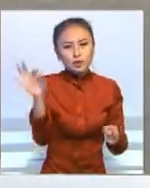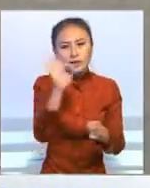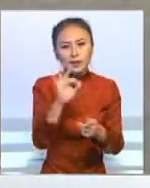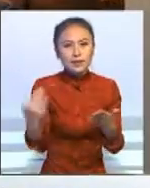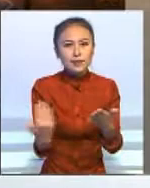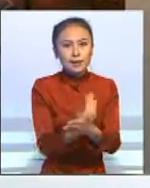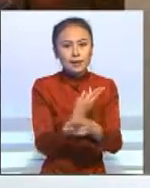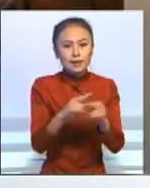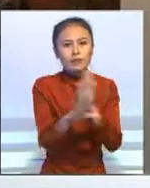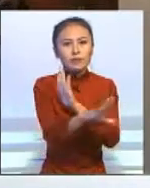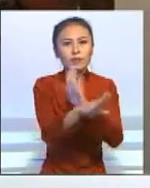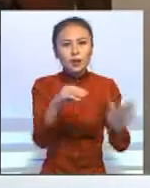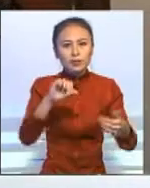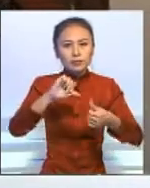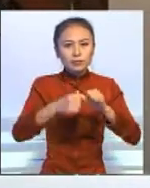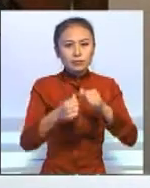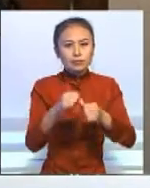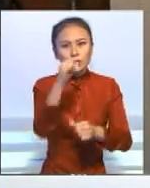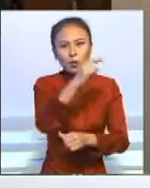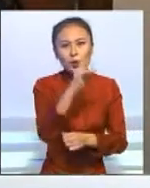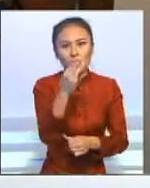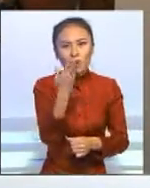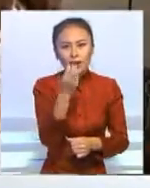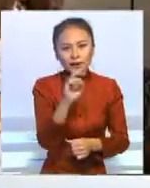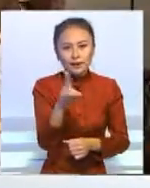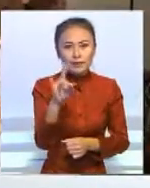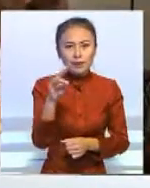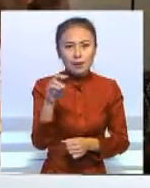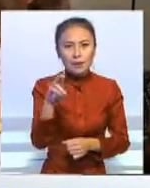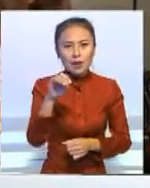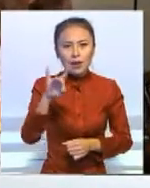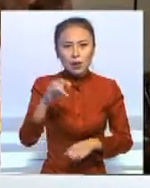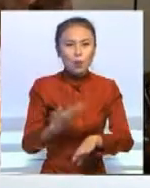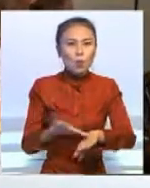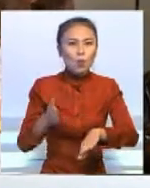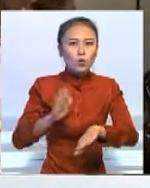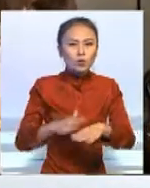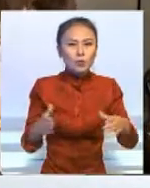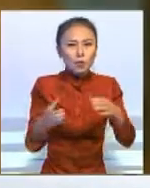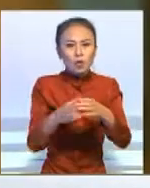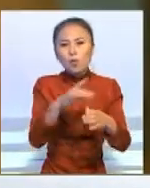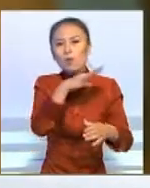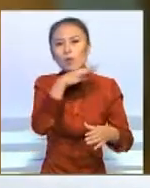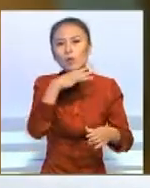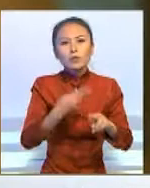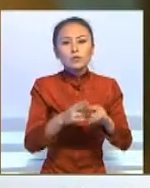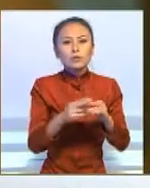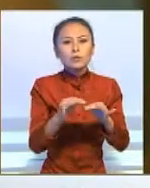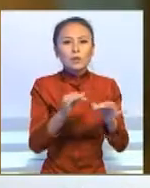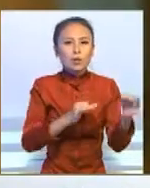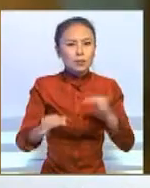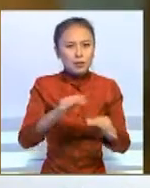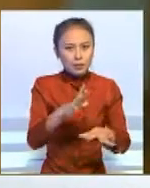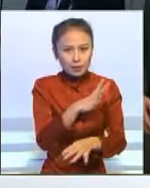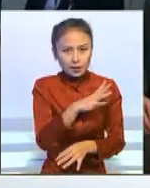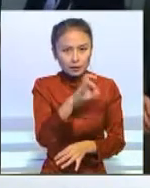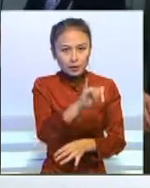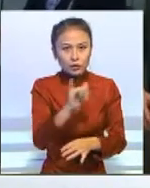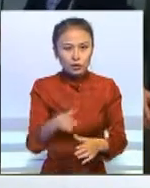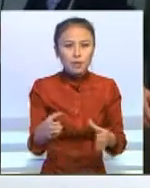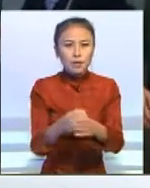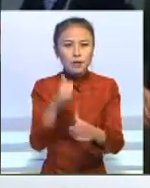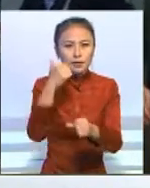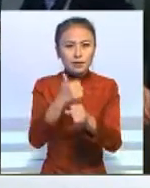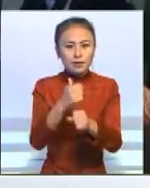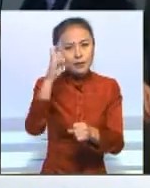кеңесінің жаңадан сайланған тұрақты емес мүшелері Ковейт, Нидерланд, Перу және Польша өкілдерменде көп жақты кеңес өткізді. Ал